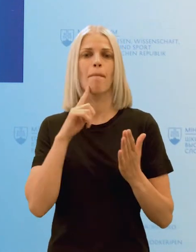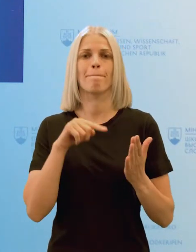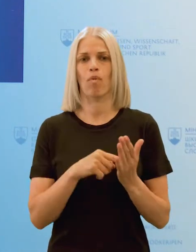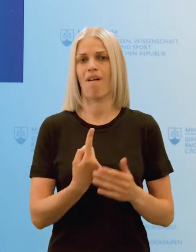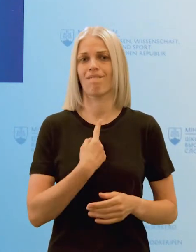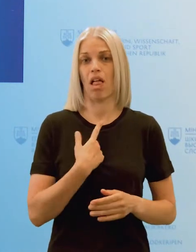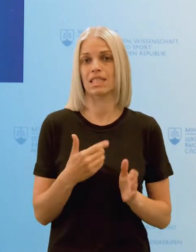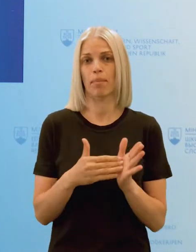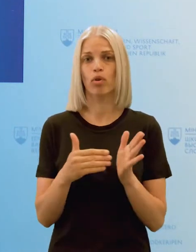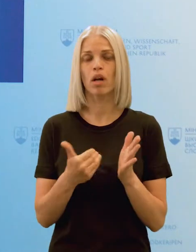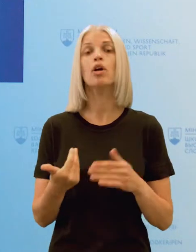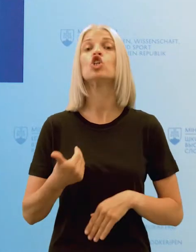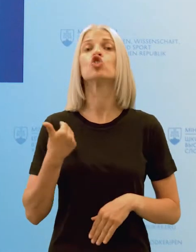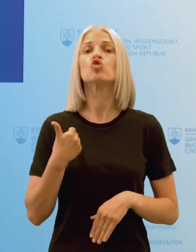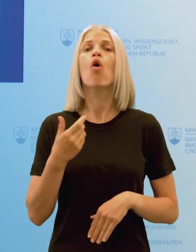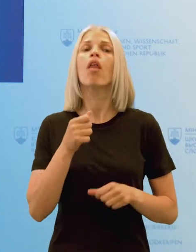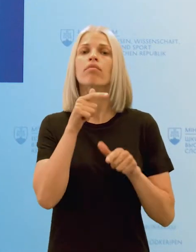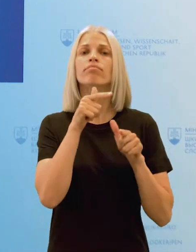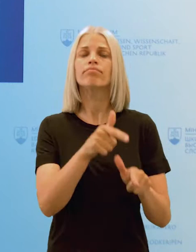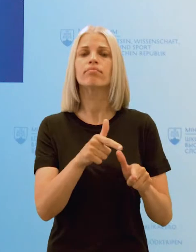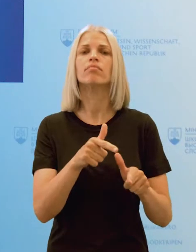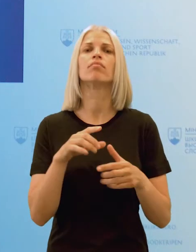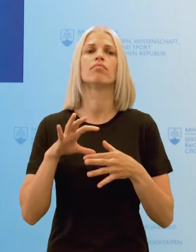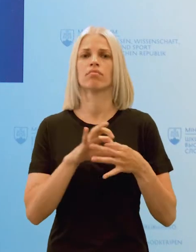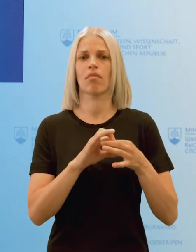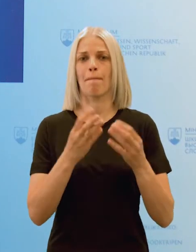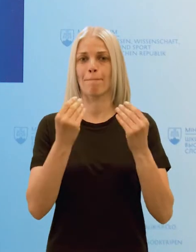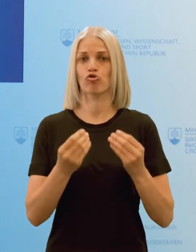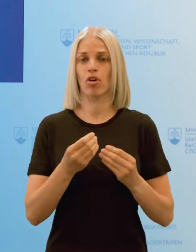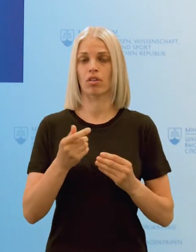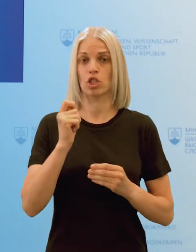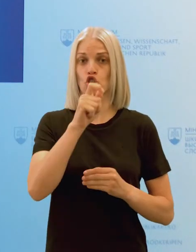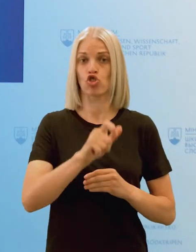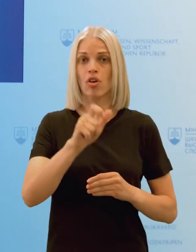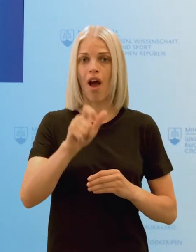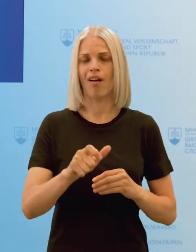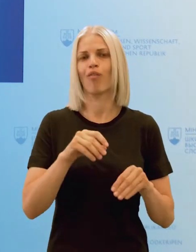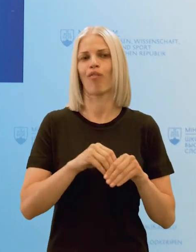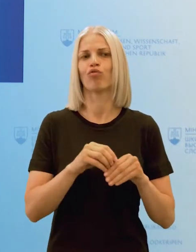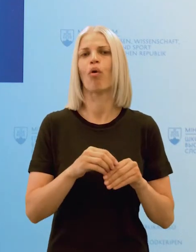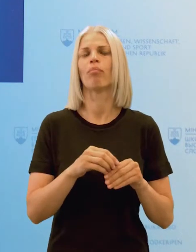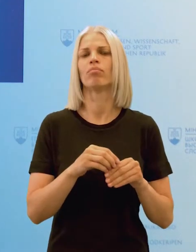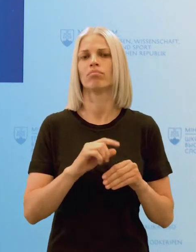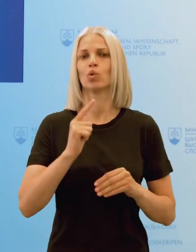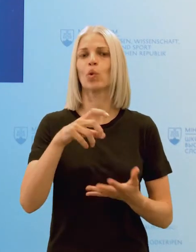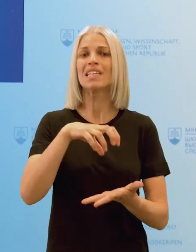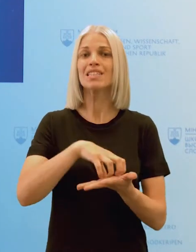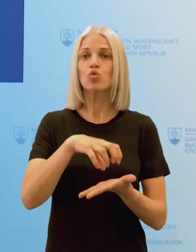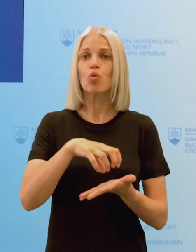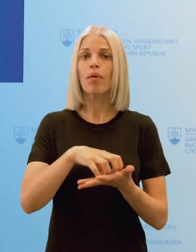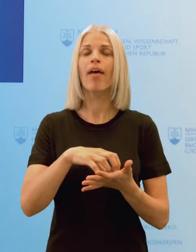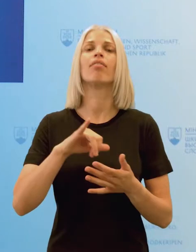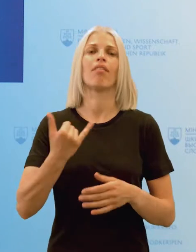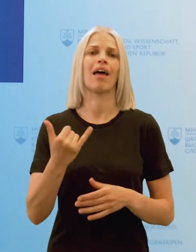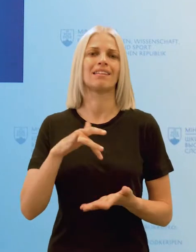vlastných potrieb. Školy dostávajú financie podľa počtu žiakov v daných ročníkoch, teda na druhom stupni a